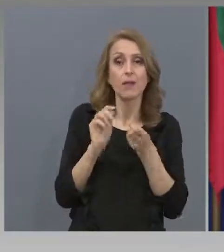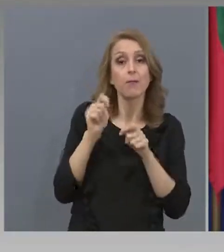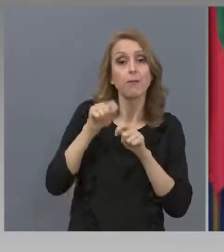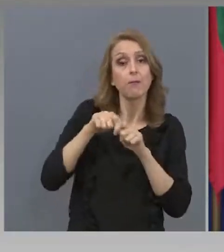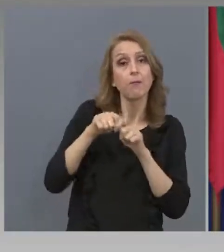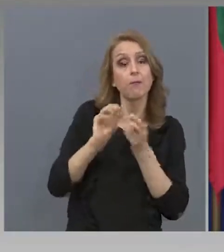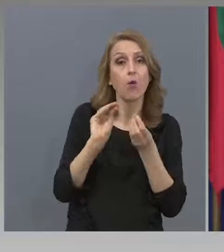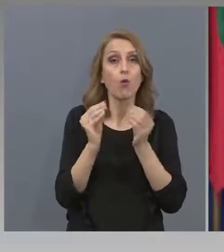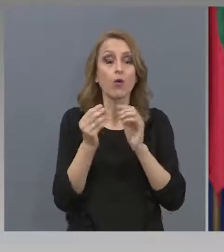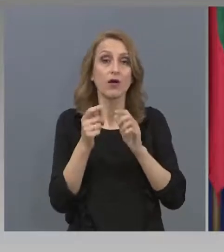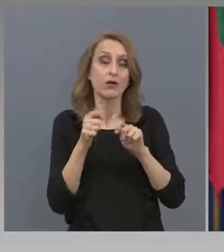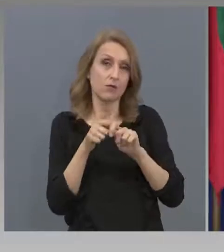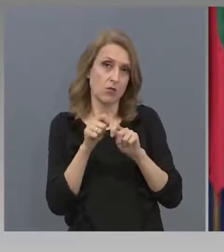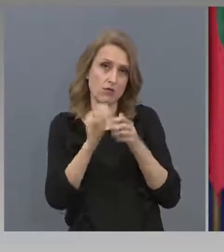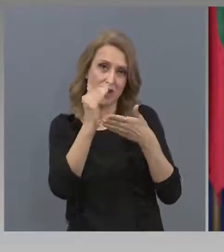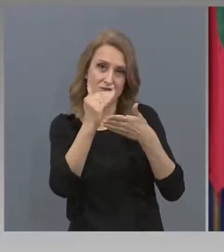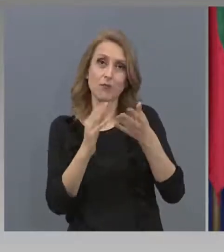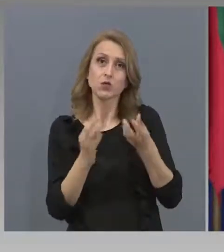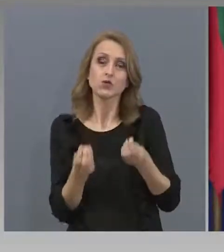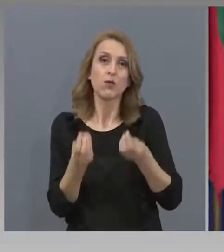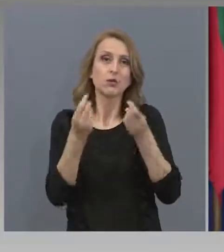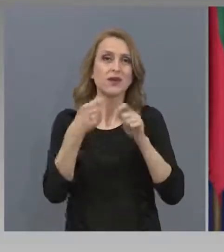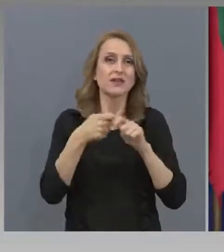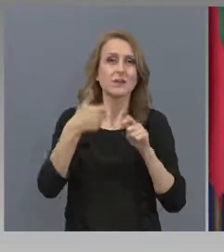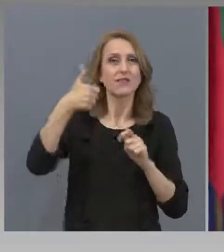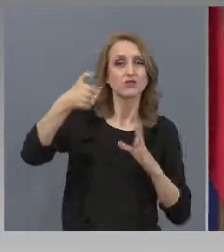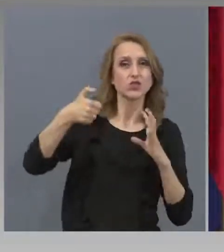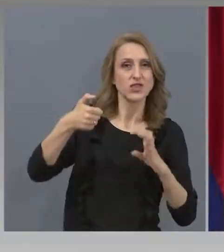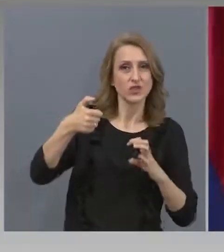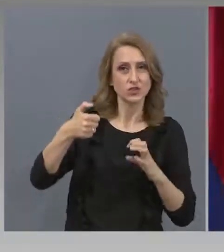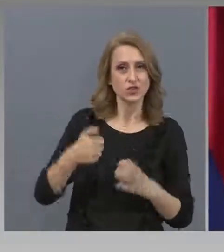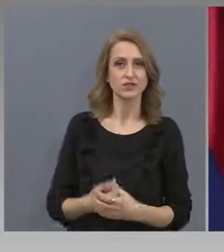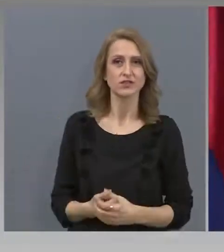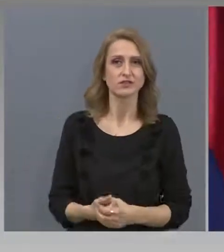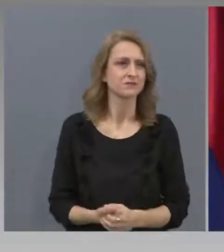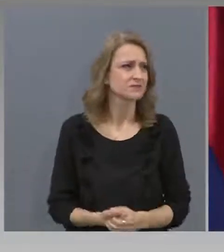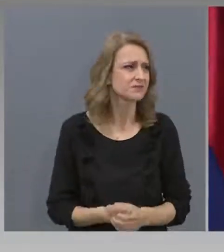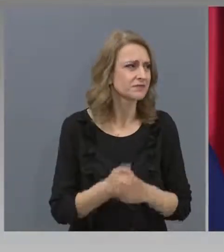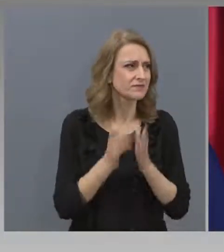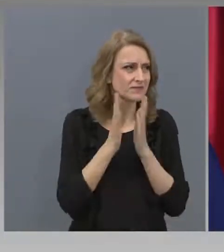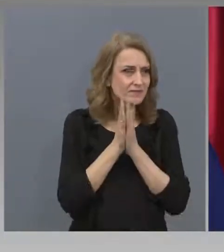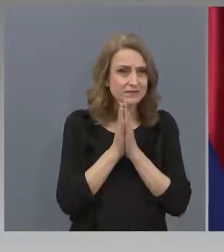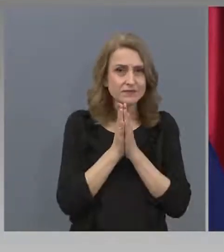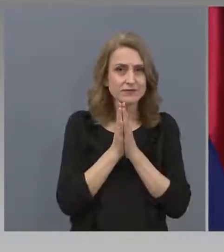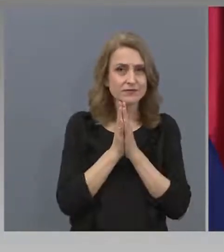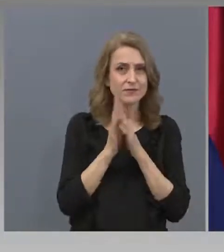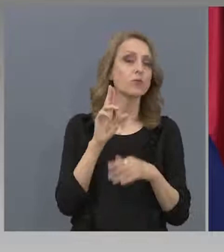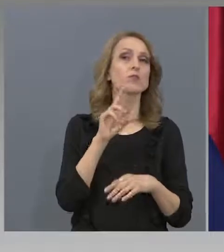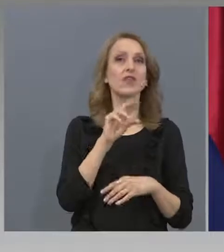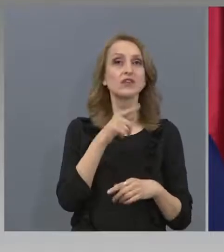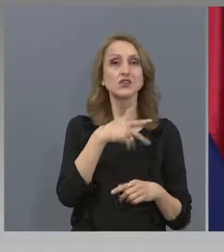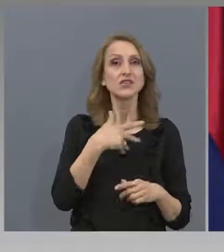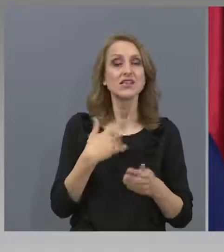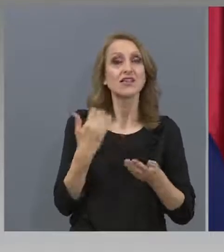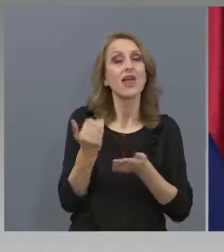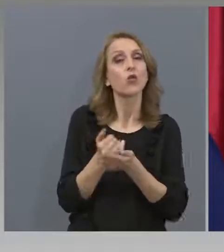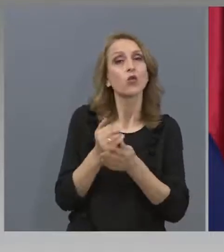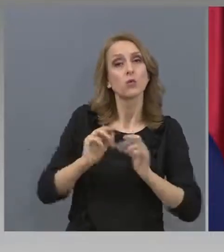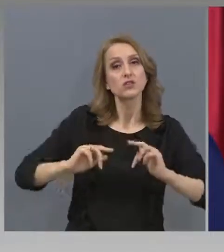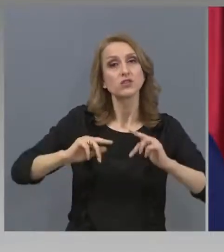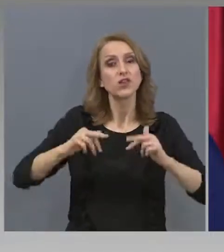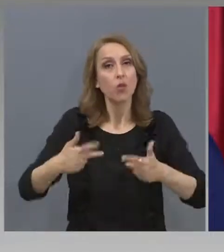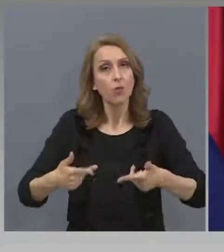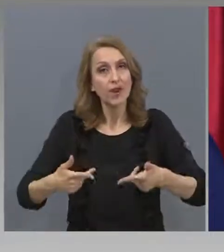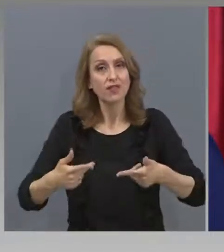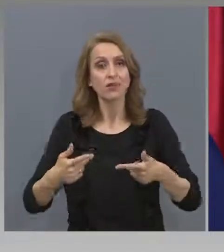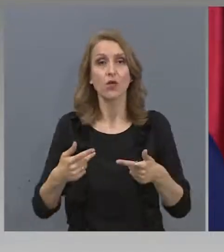да обясним в детайли. Желая ви... Може ли само да кажете, след като толкова да се връща економически нормалността, нещо за детските